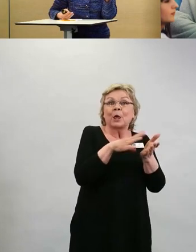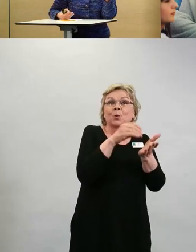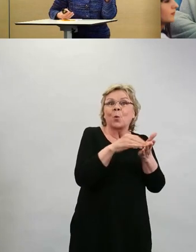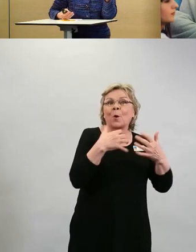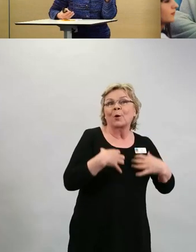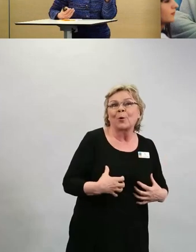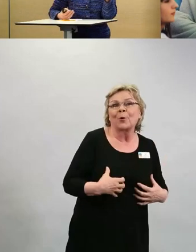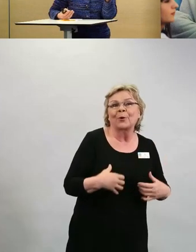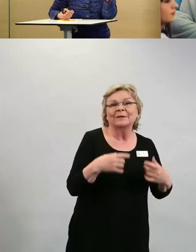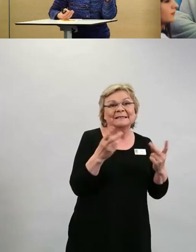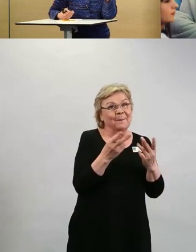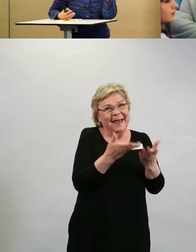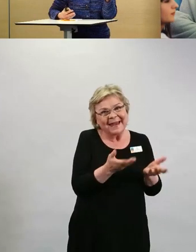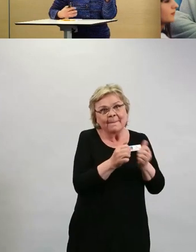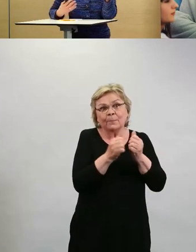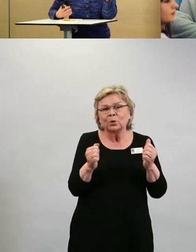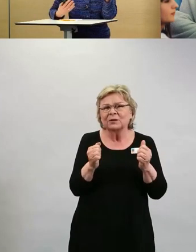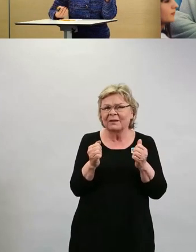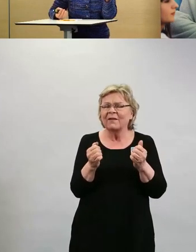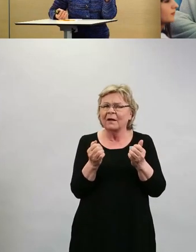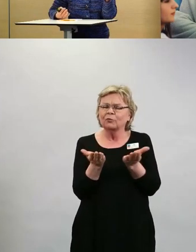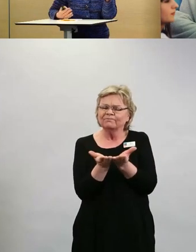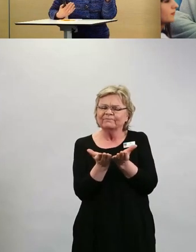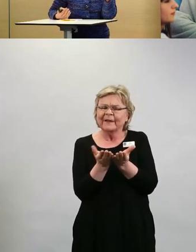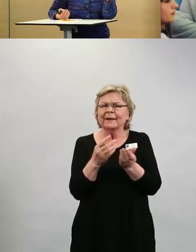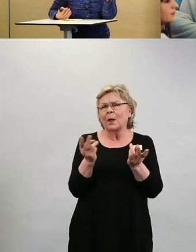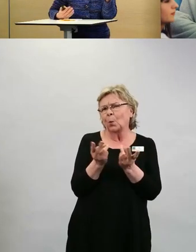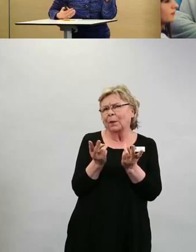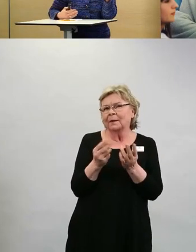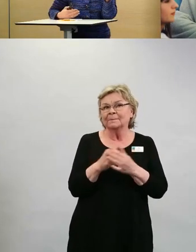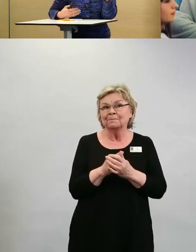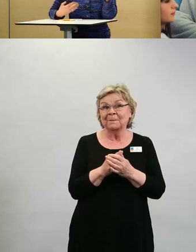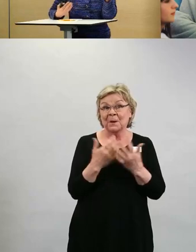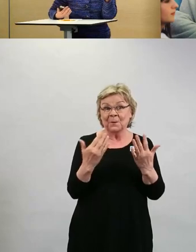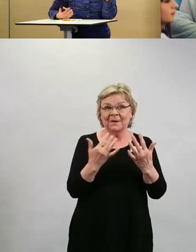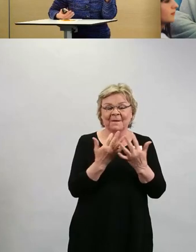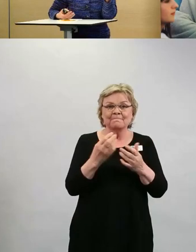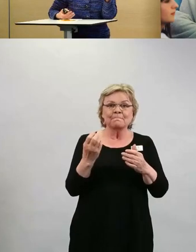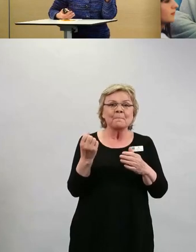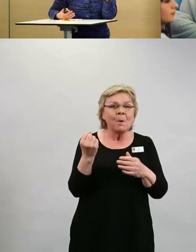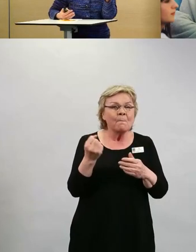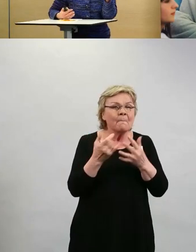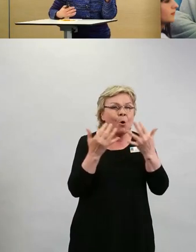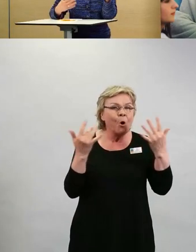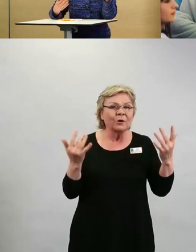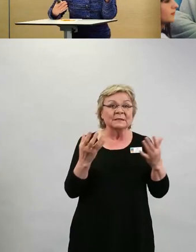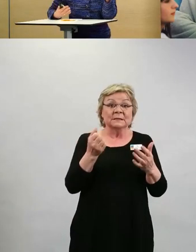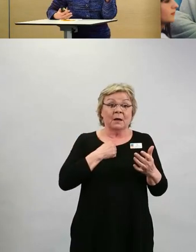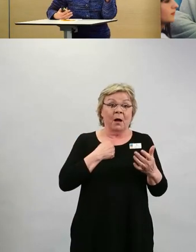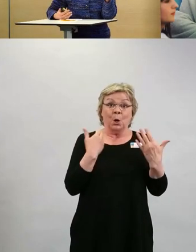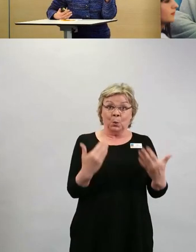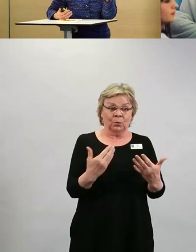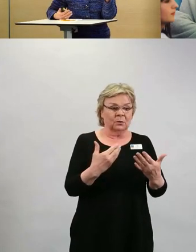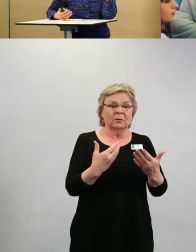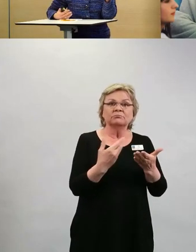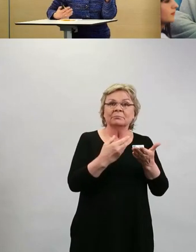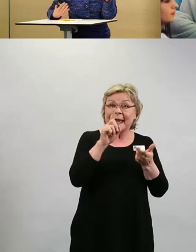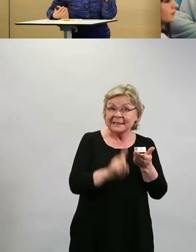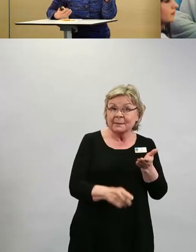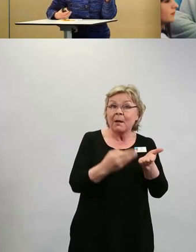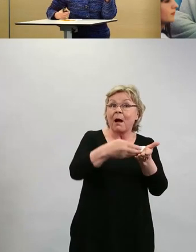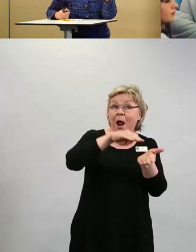on sama. Se mihin me pyritään on antamalla mahdollisimman monelle tällä hetkellä se ensimmäinen annos, jotta me päästäisiin hyvään